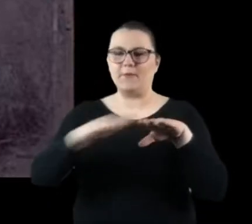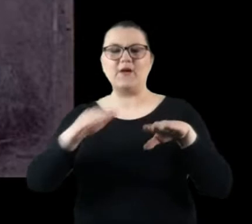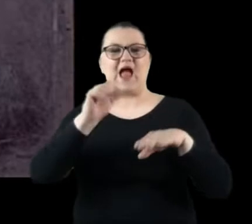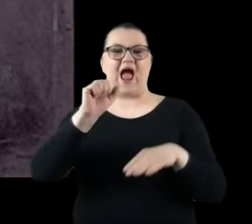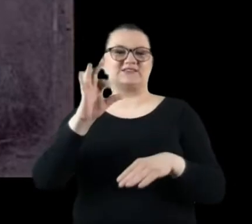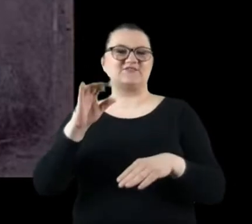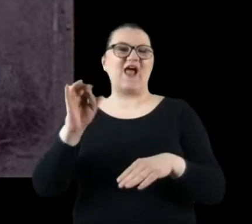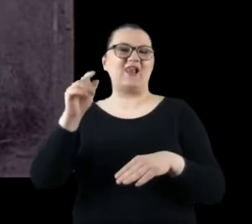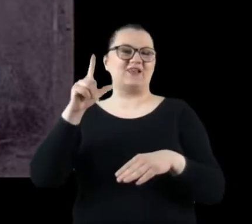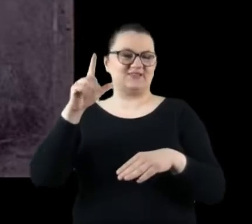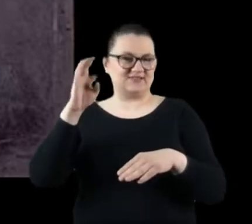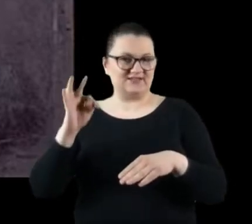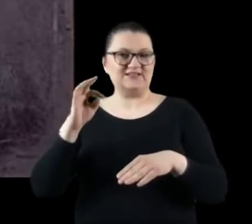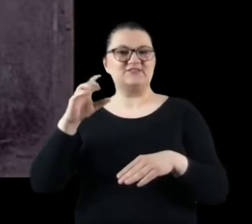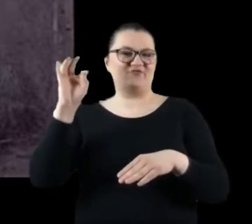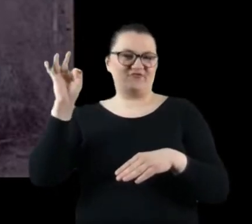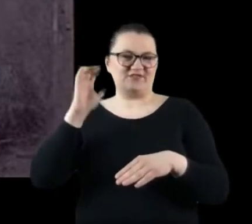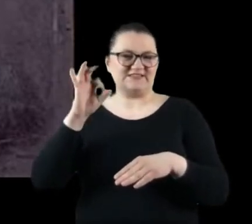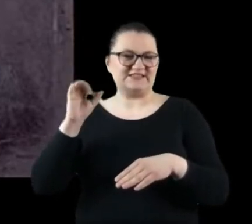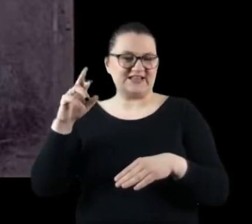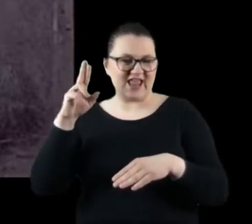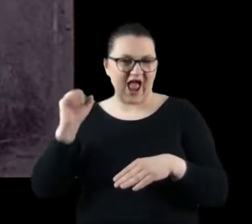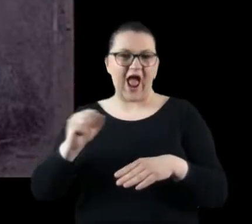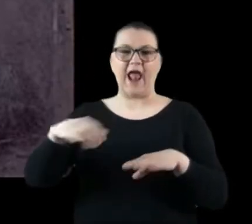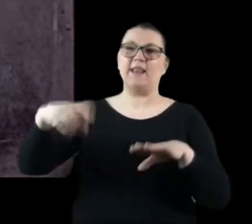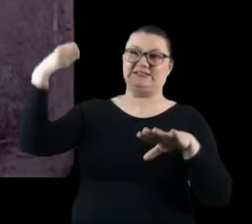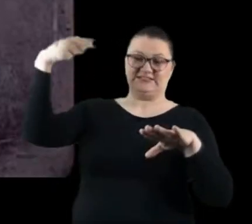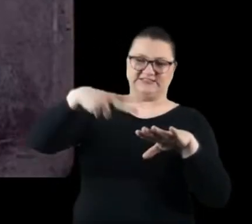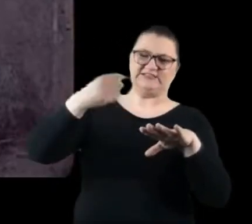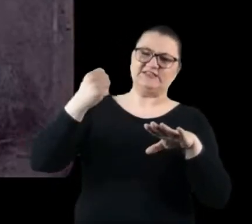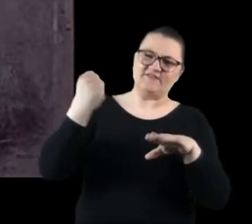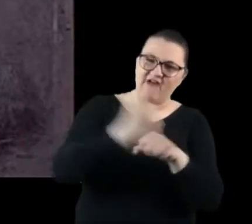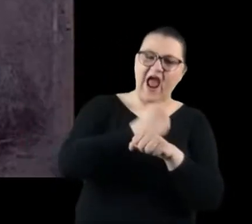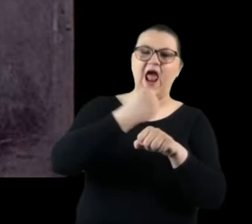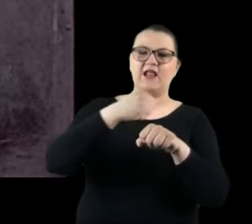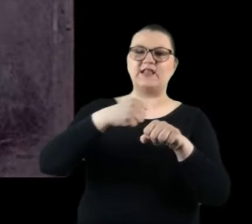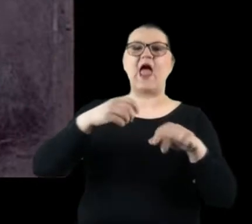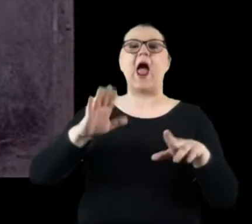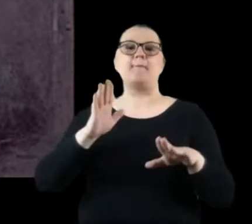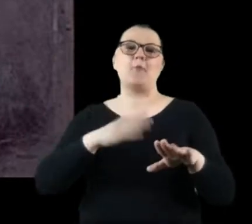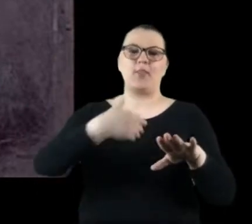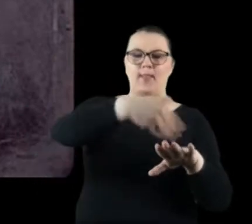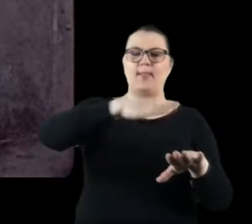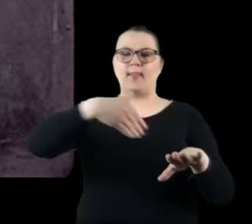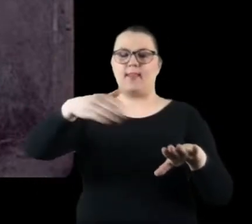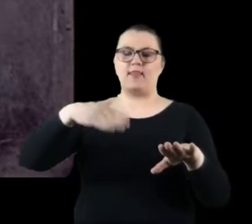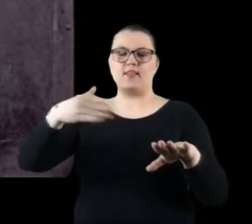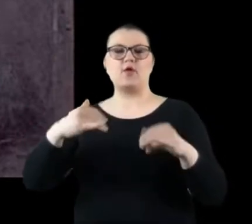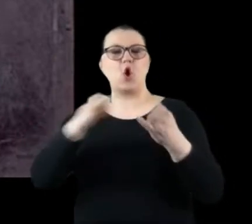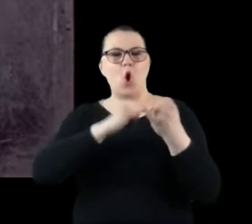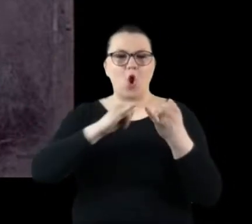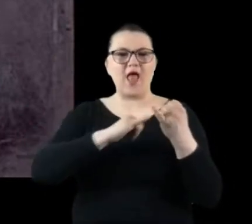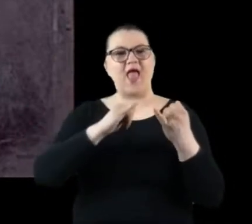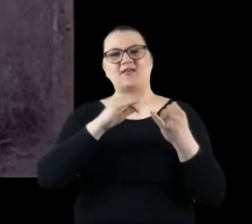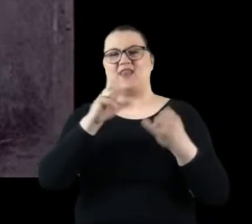stwardniał przy wystawieniu na światło, a nienaświetlone obszary można było wypłukać mieszanką oleju lawendowego i wazeliny.